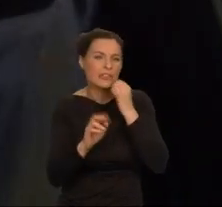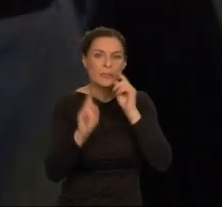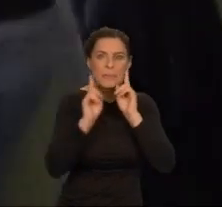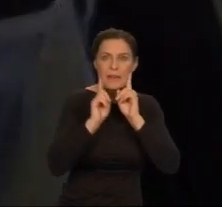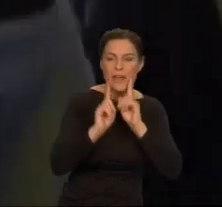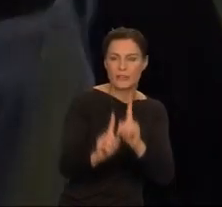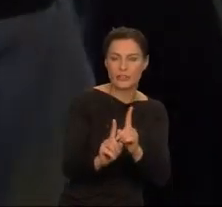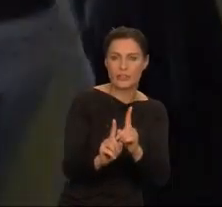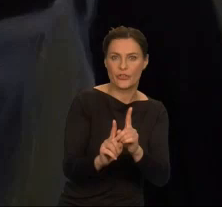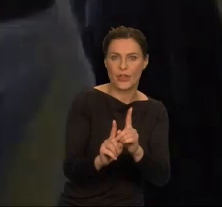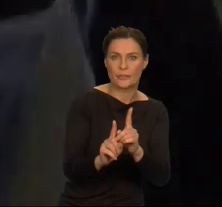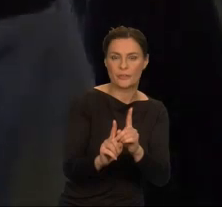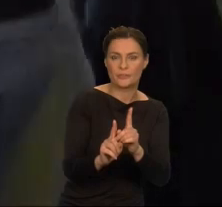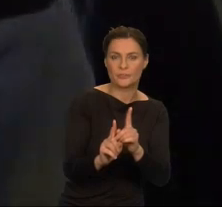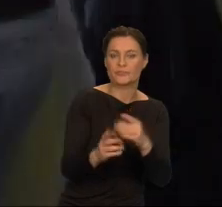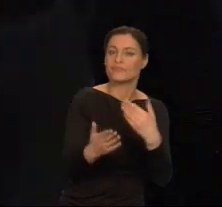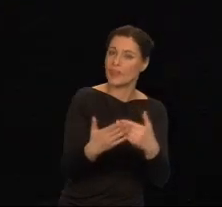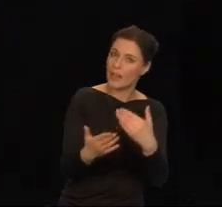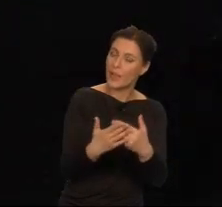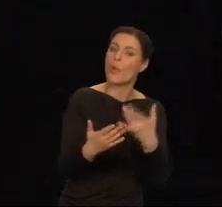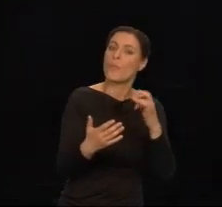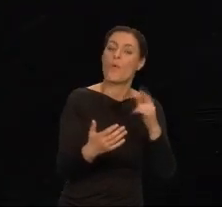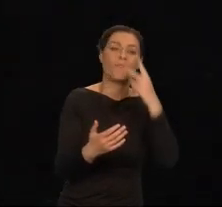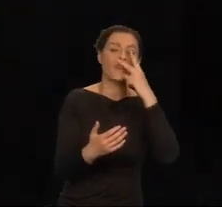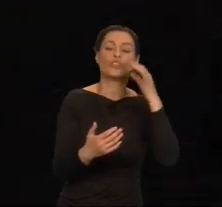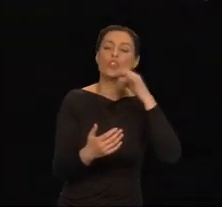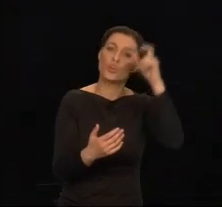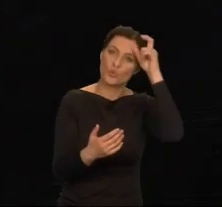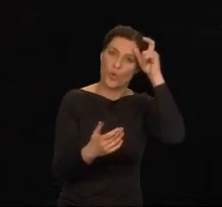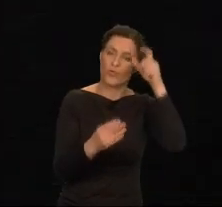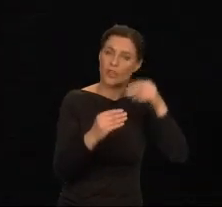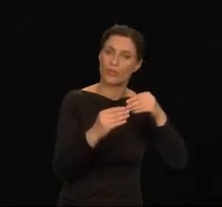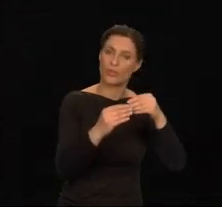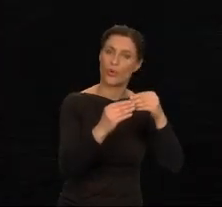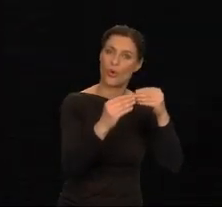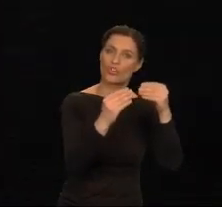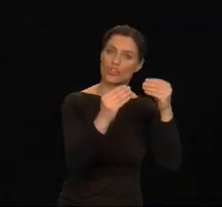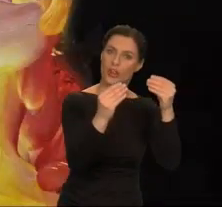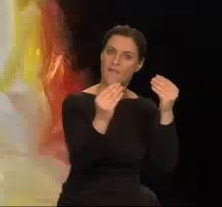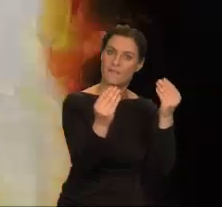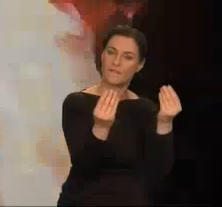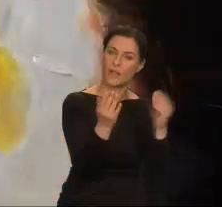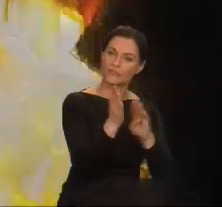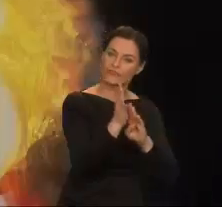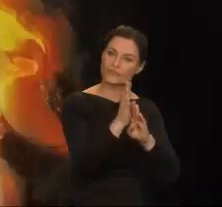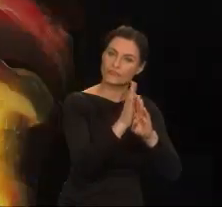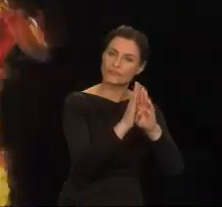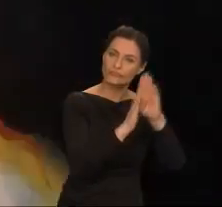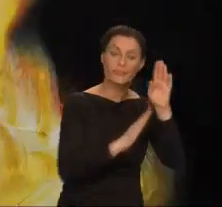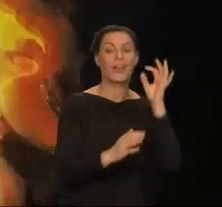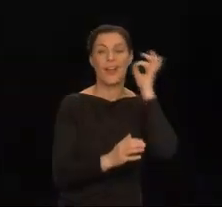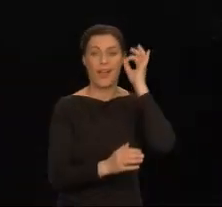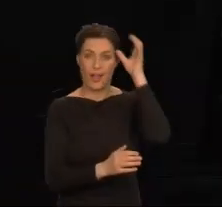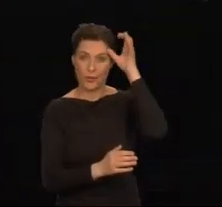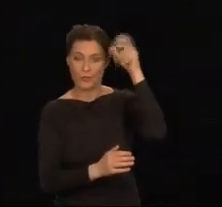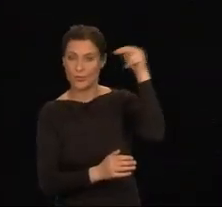Co odzwierciedla chyba proces dojrzewania człowieka. Le Guin na naszych oczach